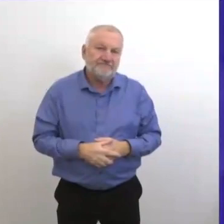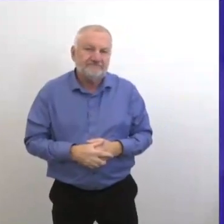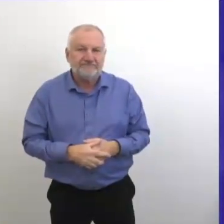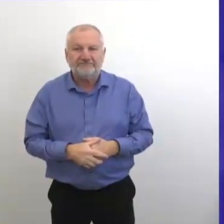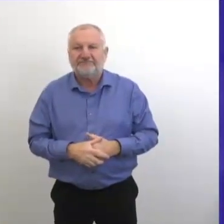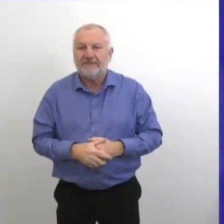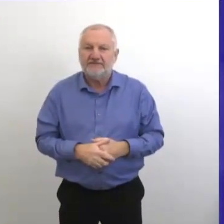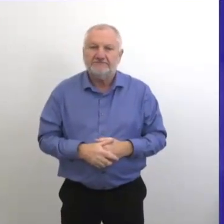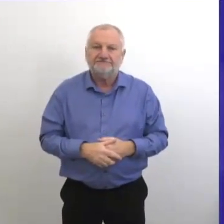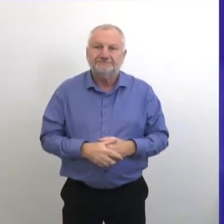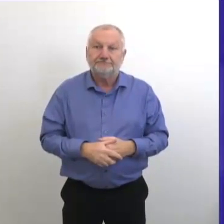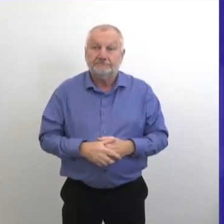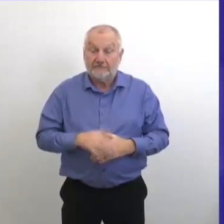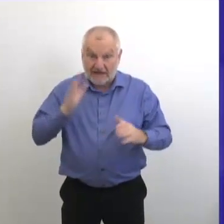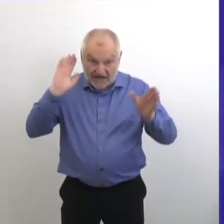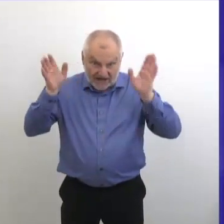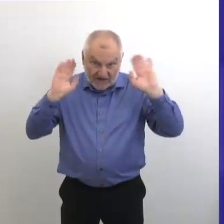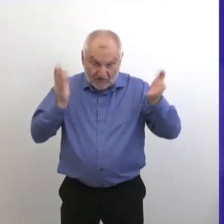Bonjour tout le monde.